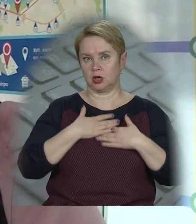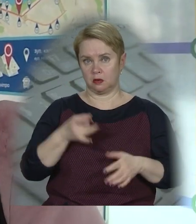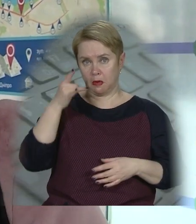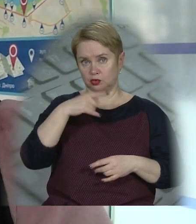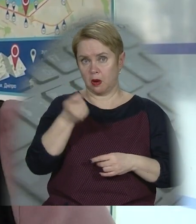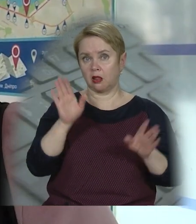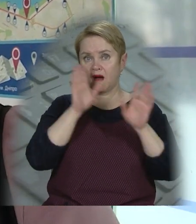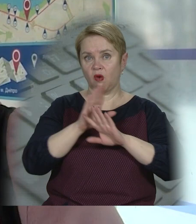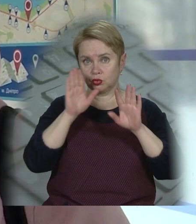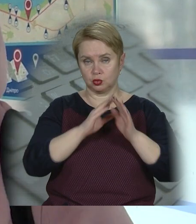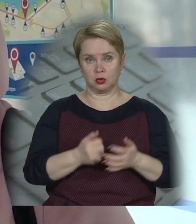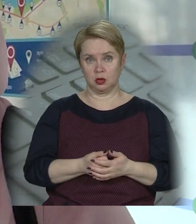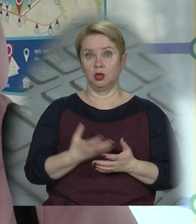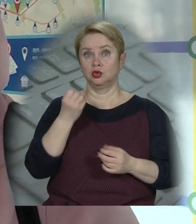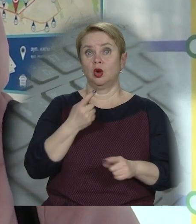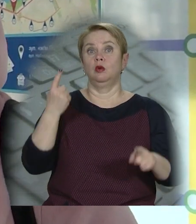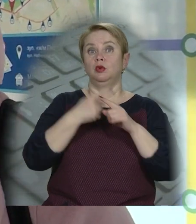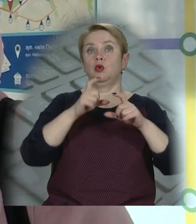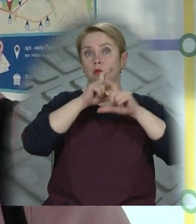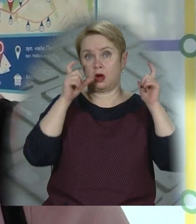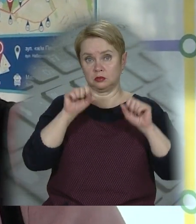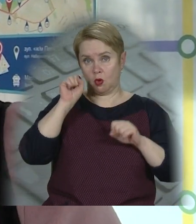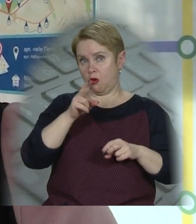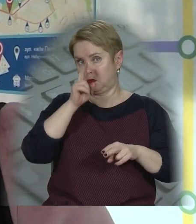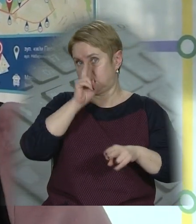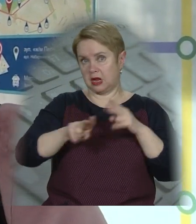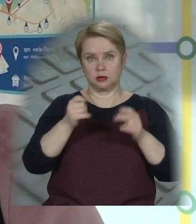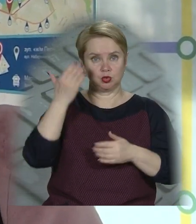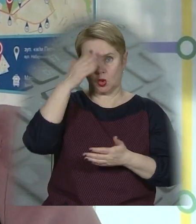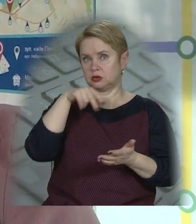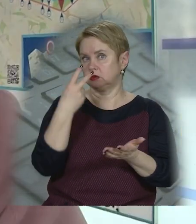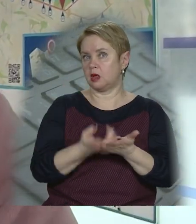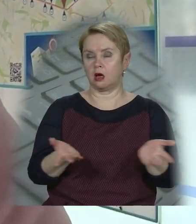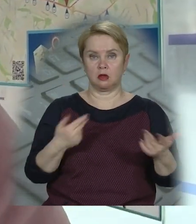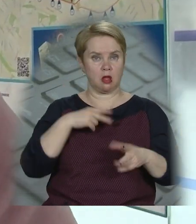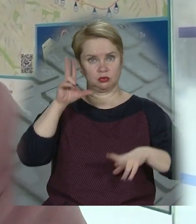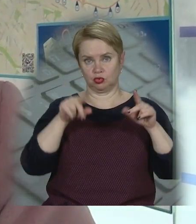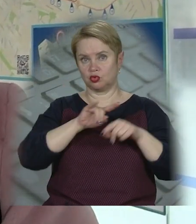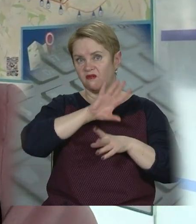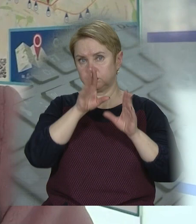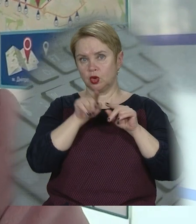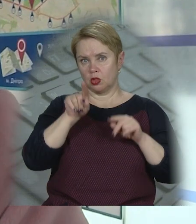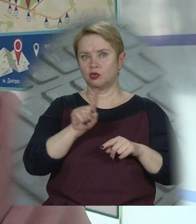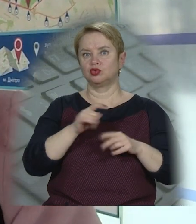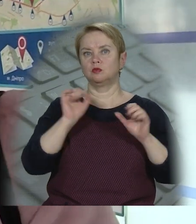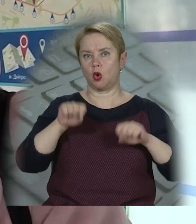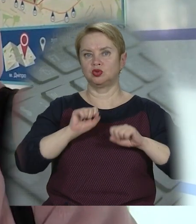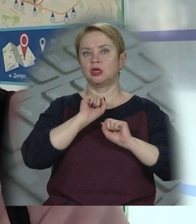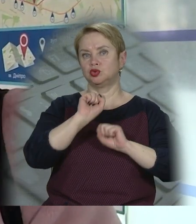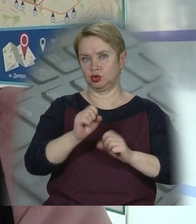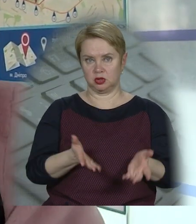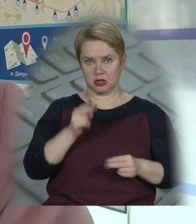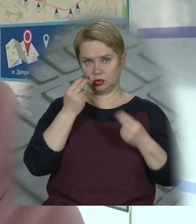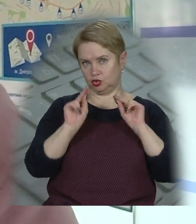У маршрутці мало відуху. Ще одягну маску, можна реально втратити відування. Я не вважаю, що вона від чого-либо